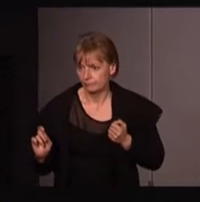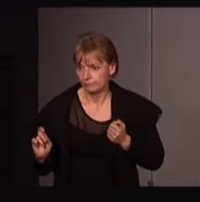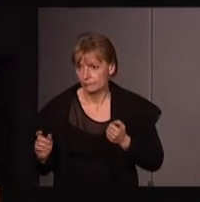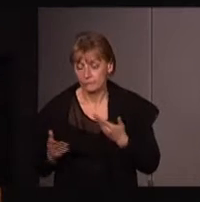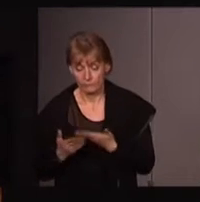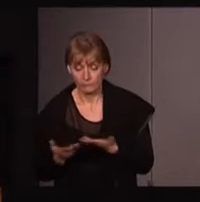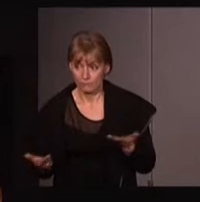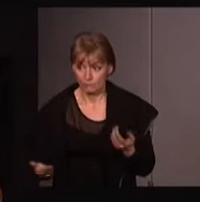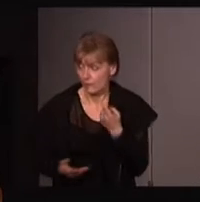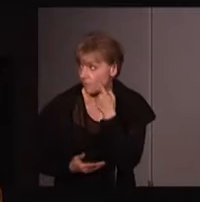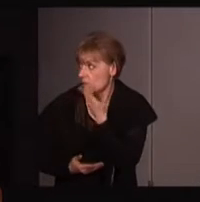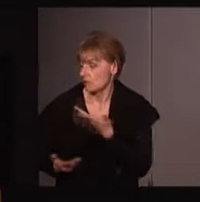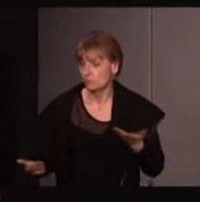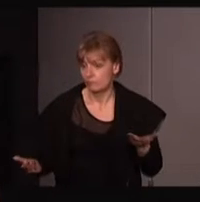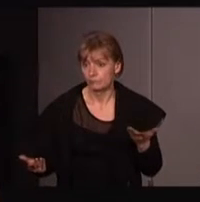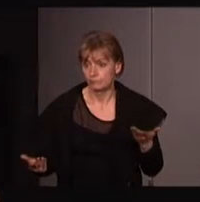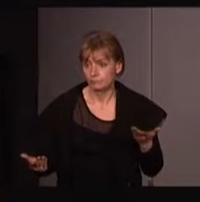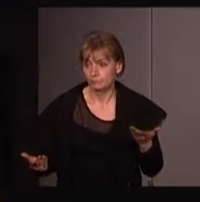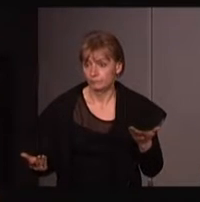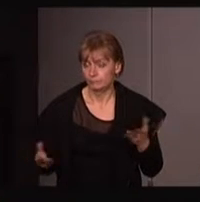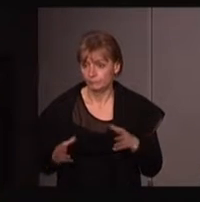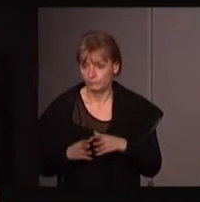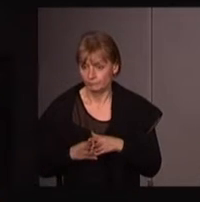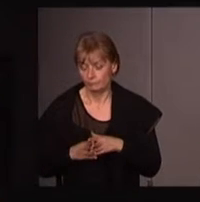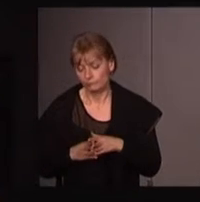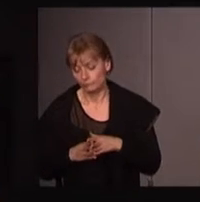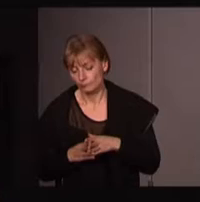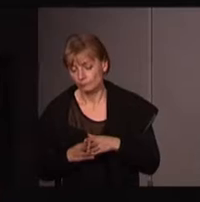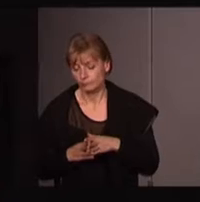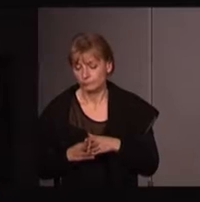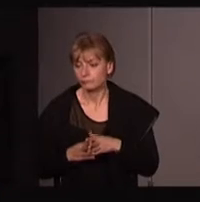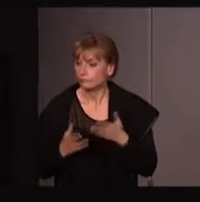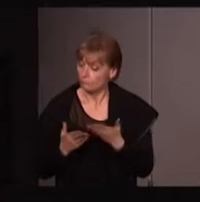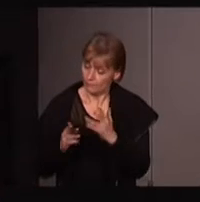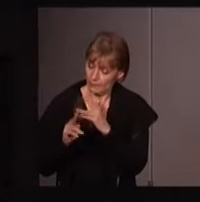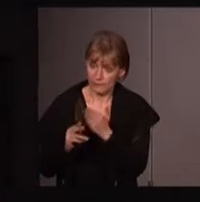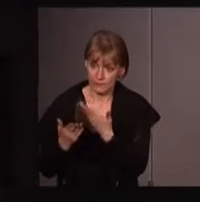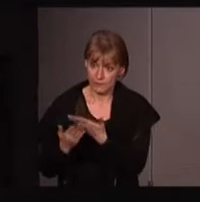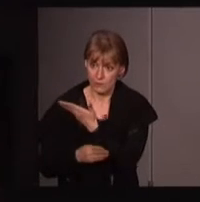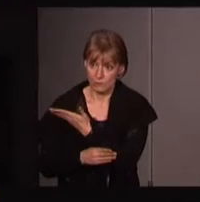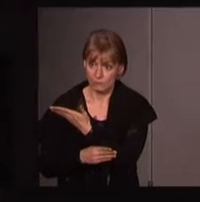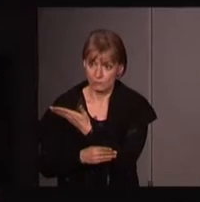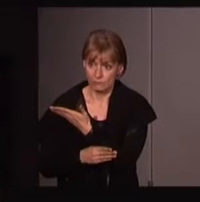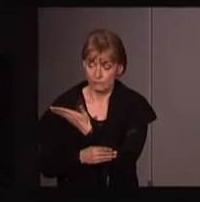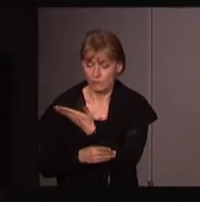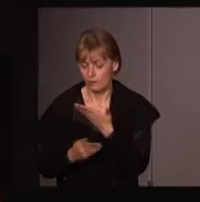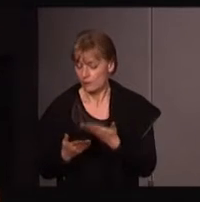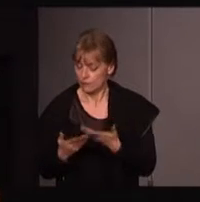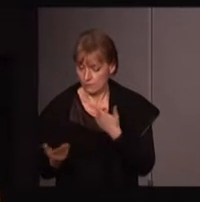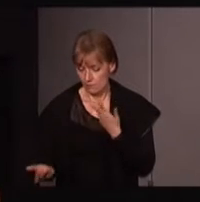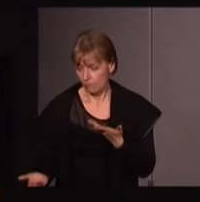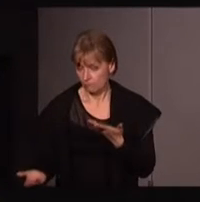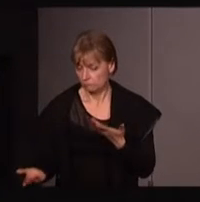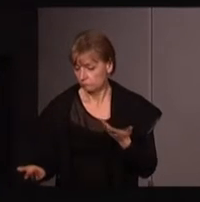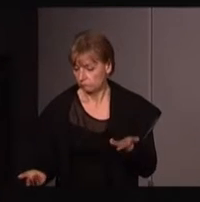est évident que cette définition ne considère pas comme rédhibitoire